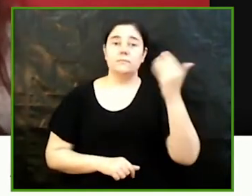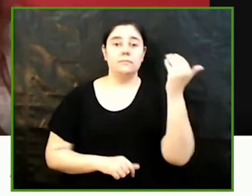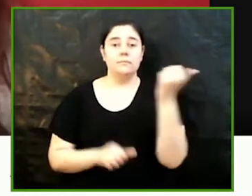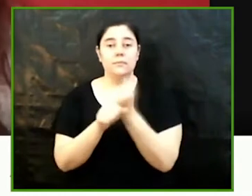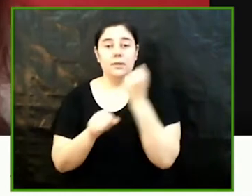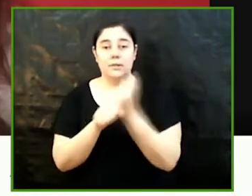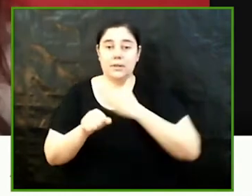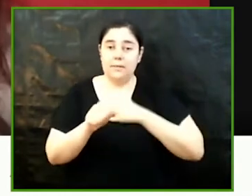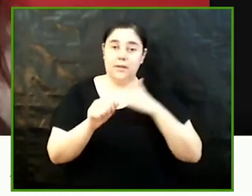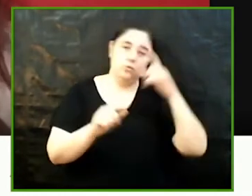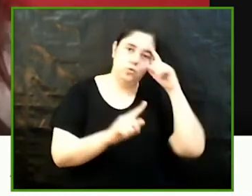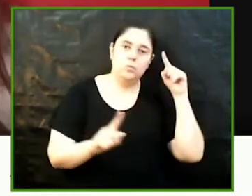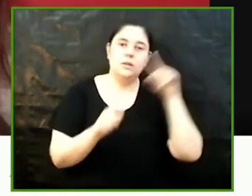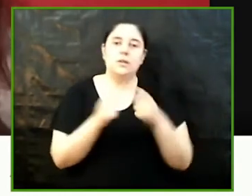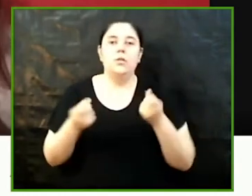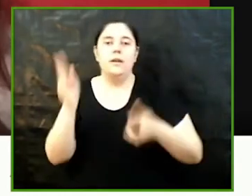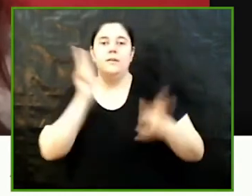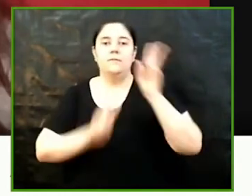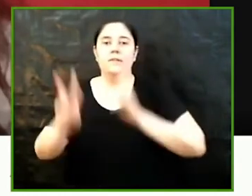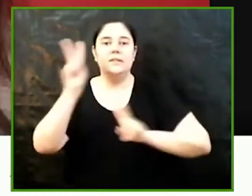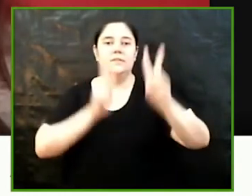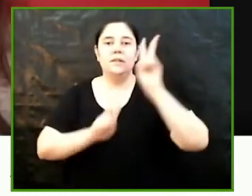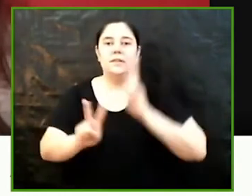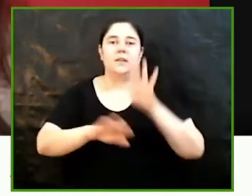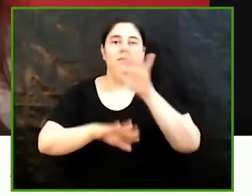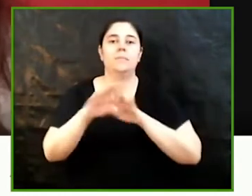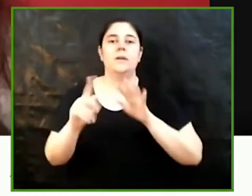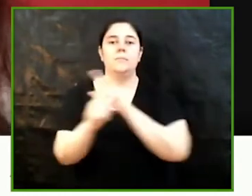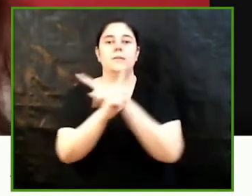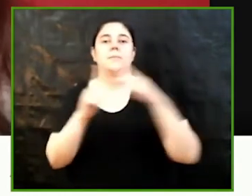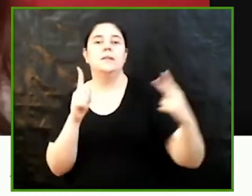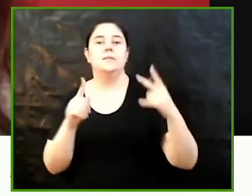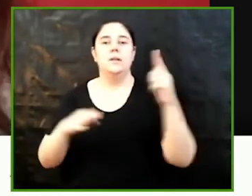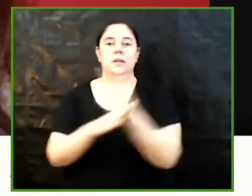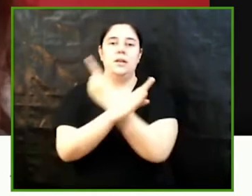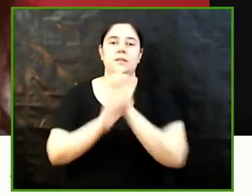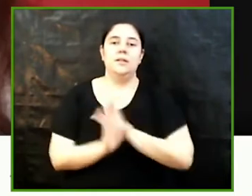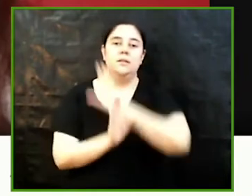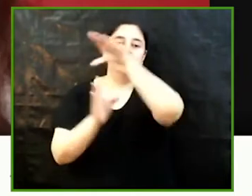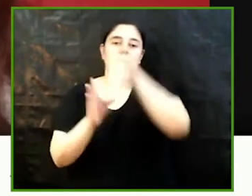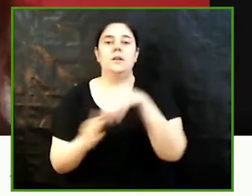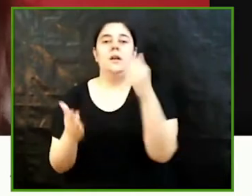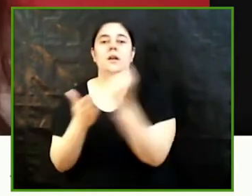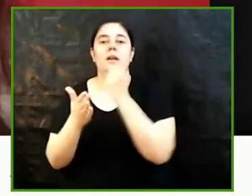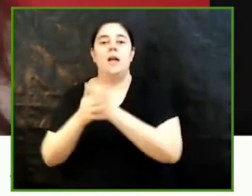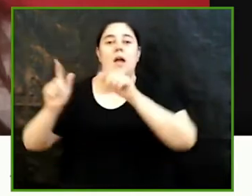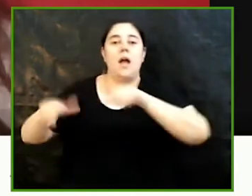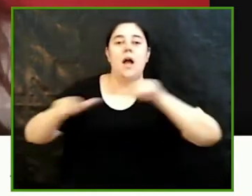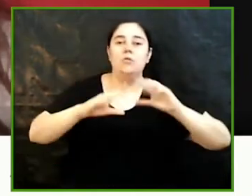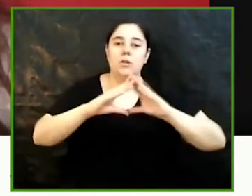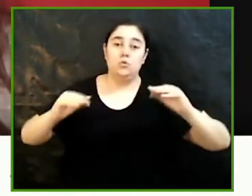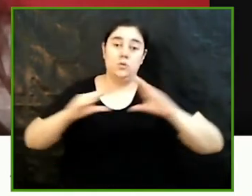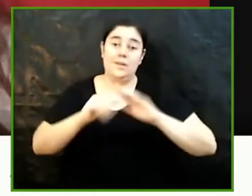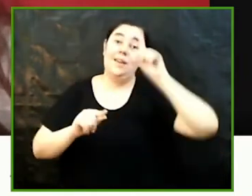visibilitat a la importància que té la incorporació de la perspectiva de gènere en les aules universitàries i també en la